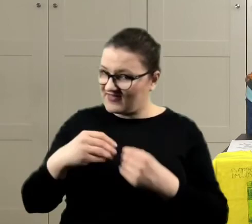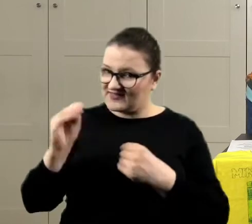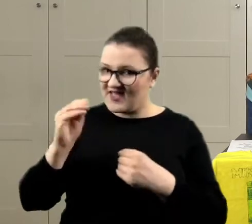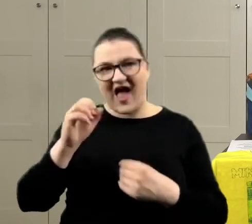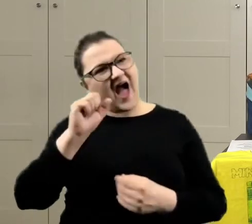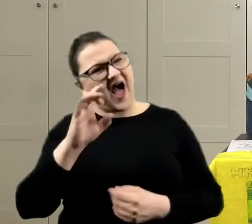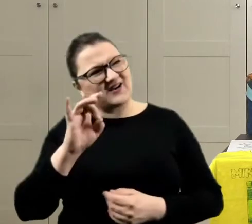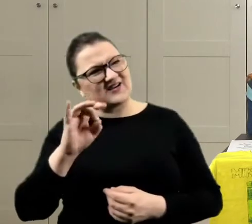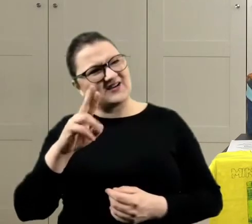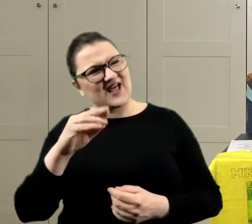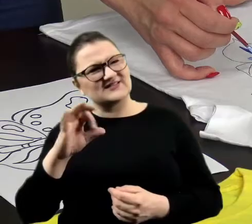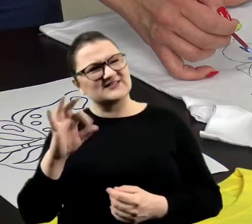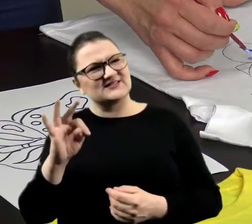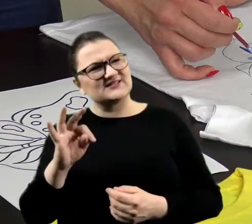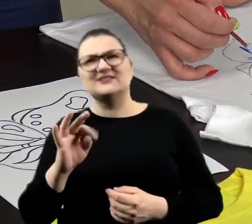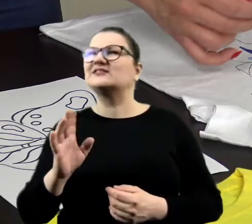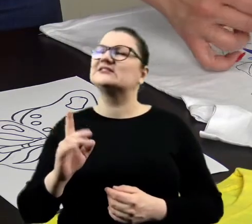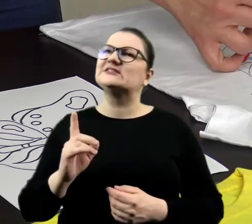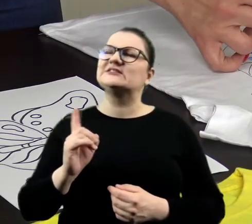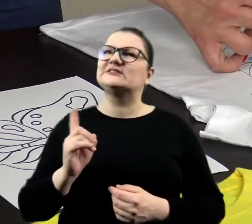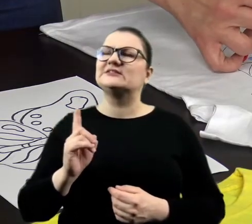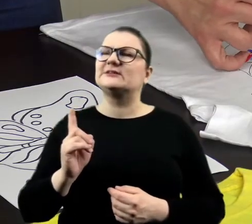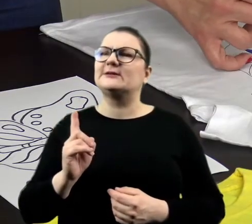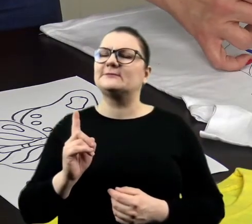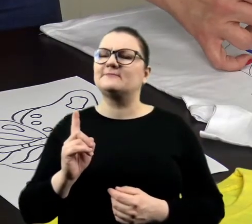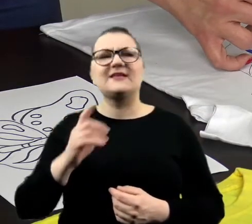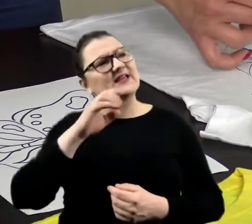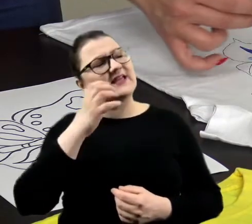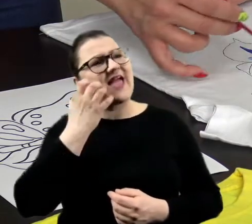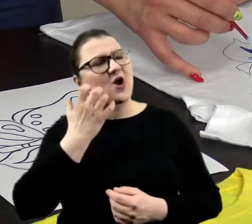Agres? Nie, no, jagody.